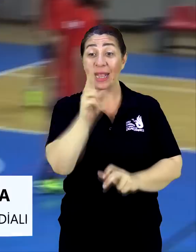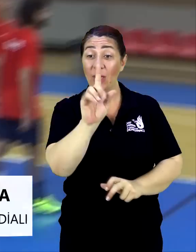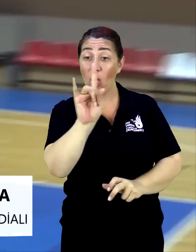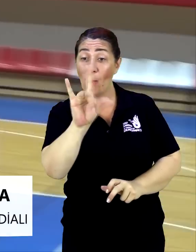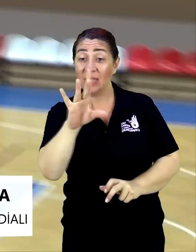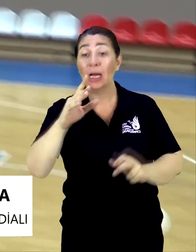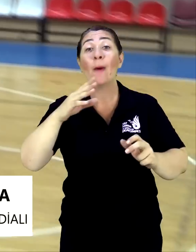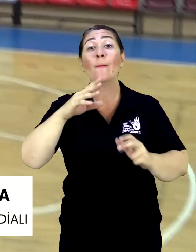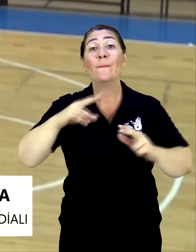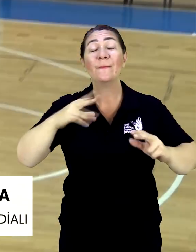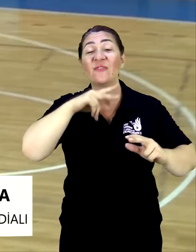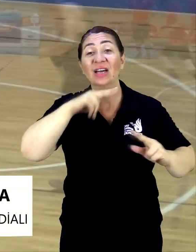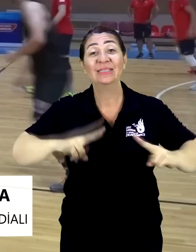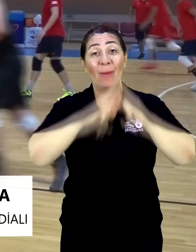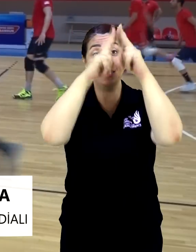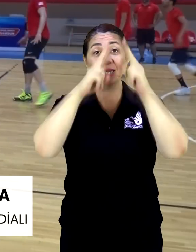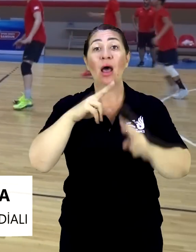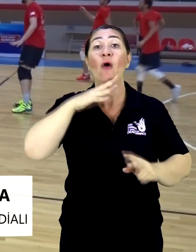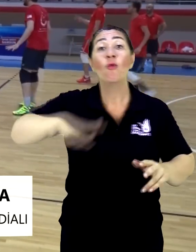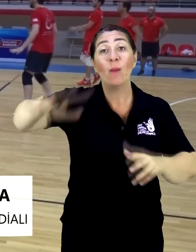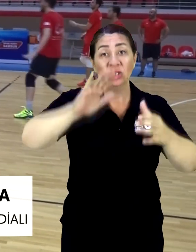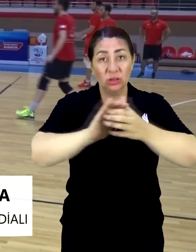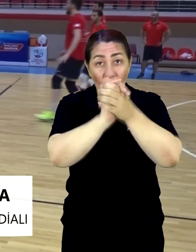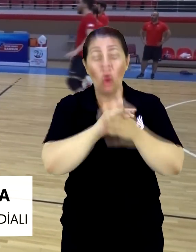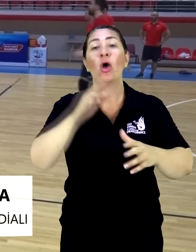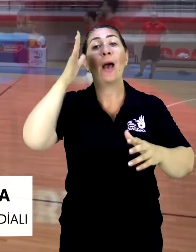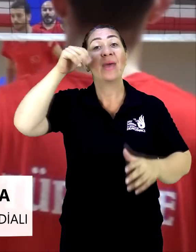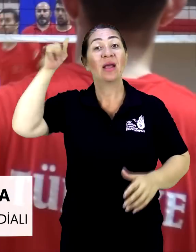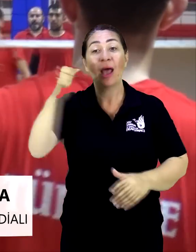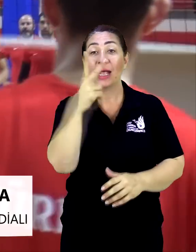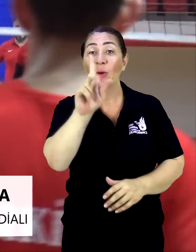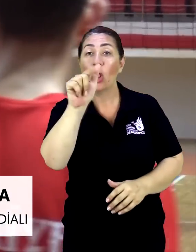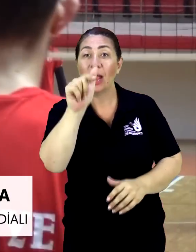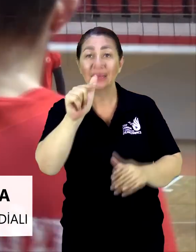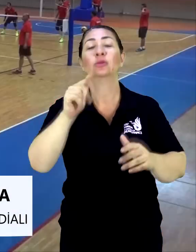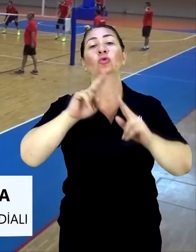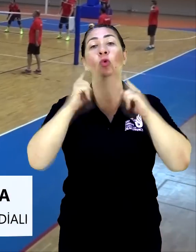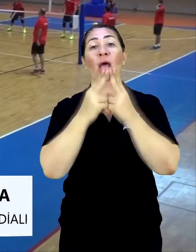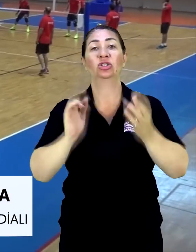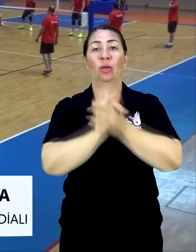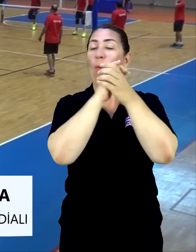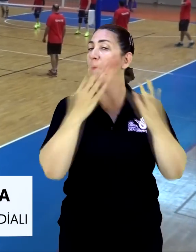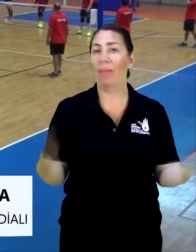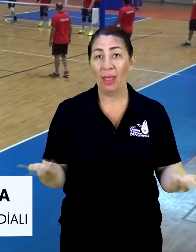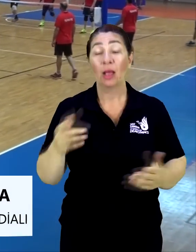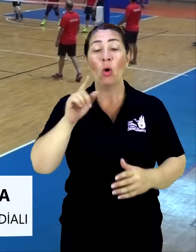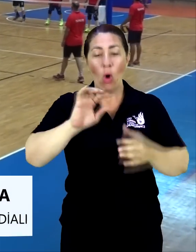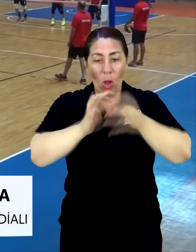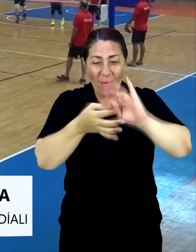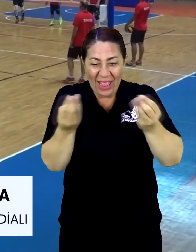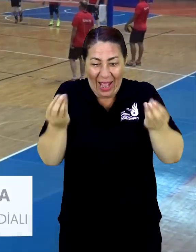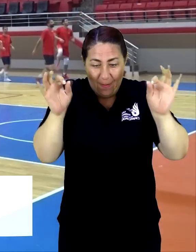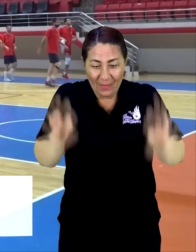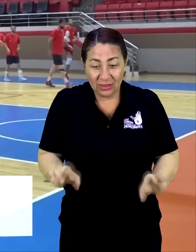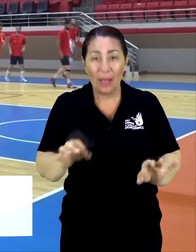anlıyorlar. Erkek voleybol milli takımı 2015'te Paris'te Avrupa, 2016'da da Washington'da dünya şampiyonluğunu